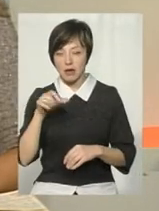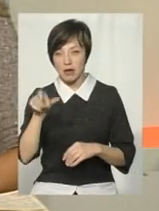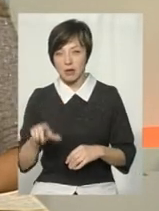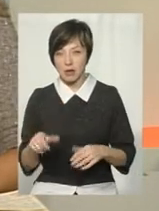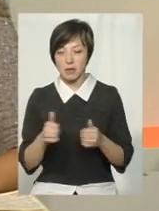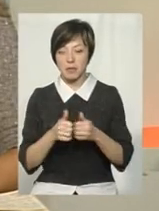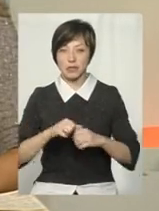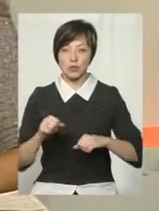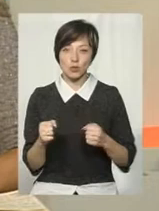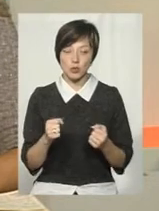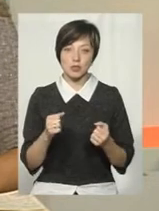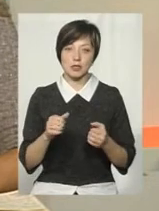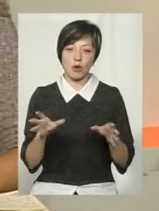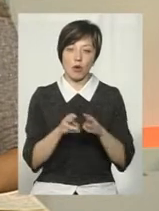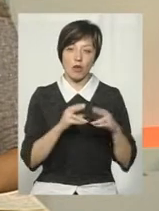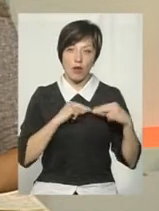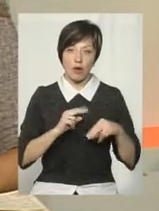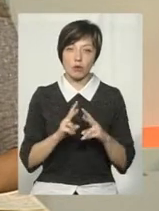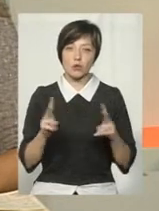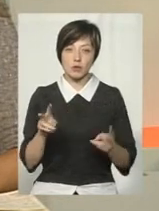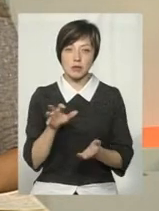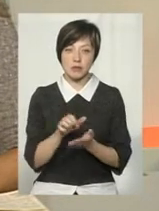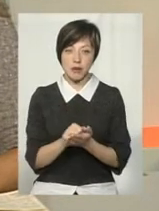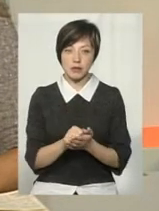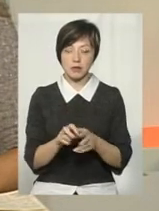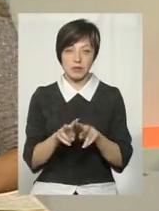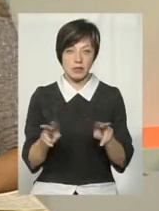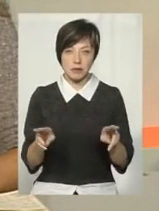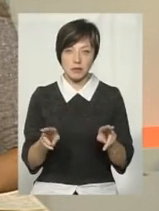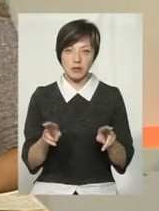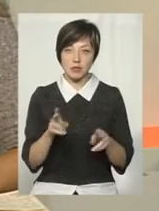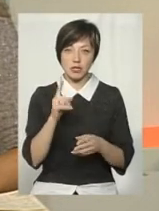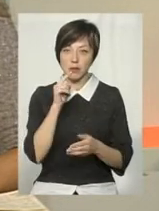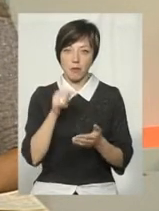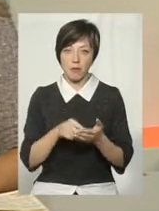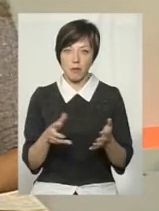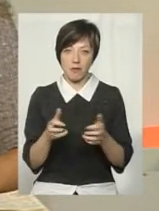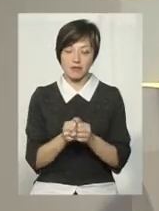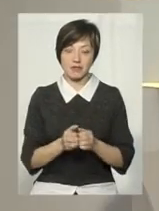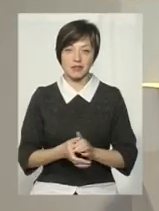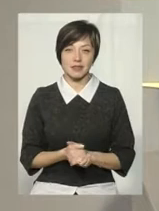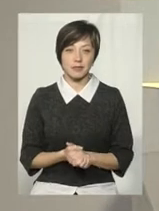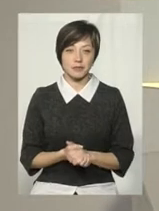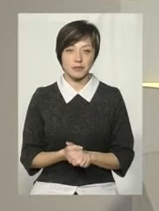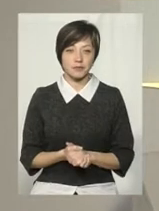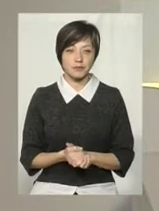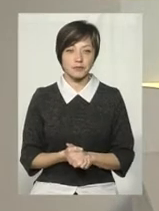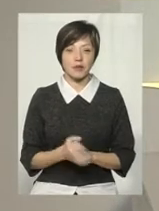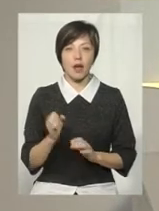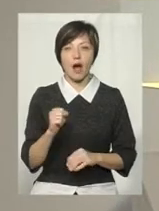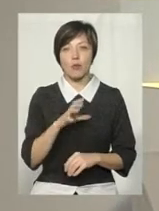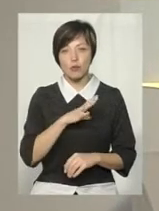якісь близькі друзі, колеги, хто займається приблизно тим самим, і лише не попався. А були, наприклад,